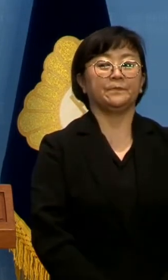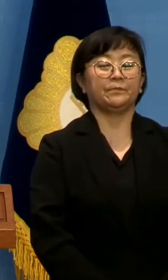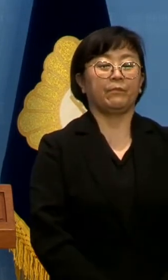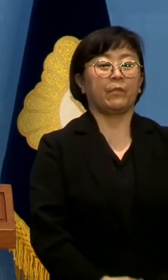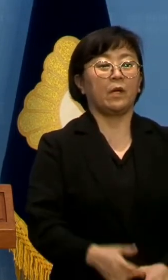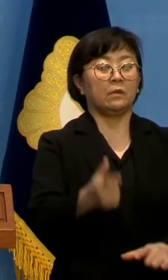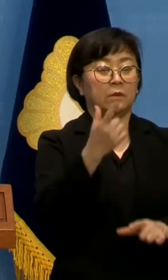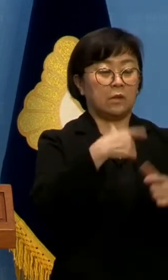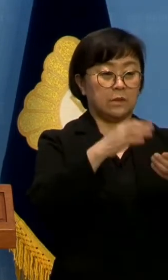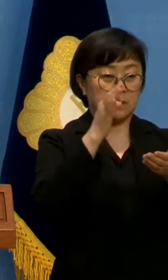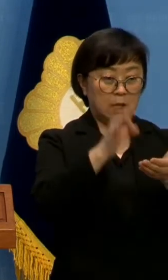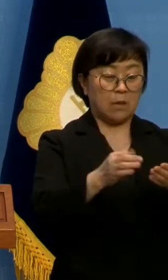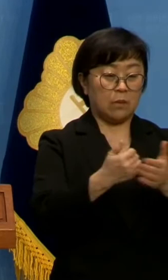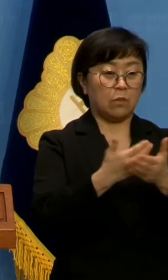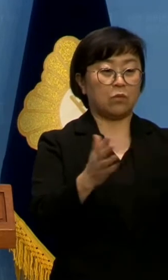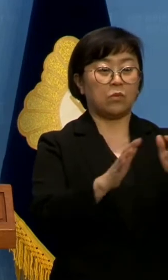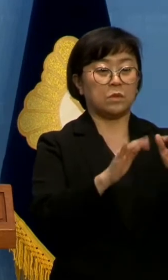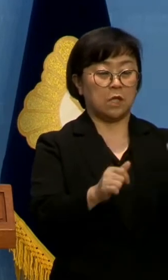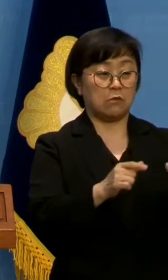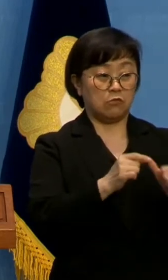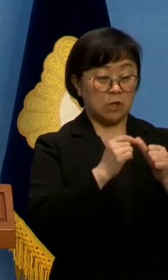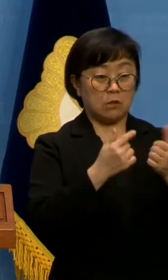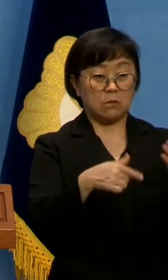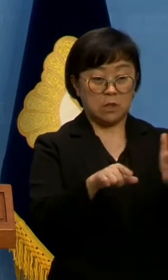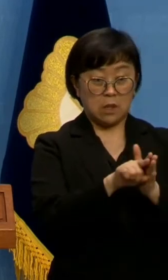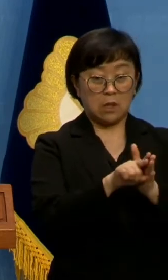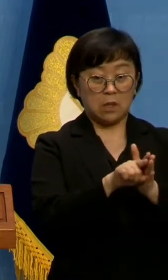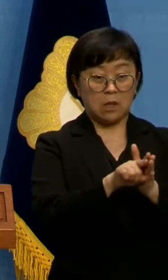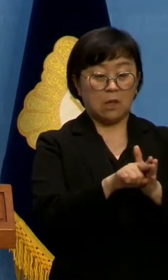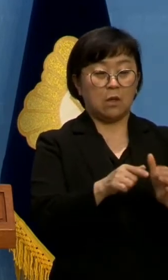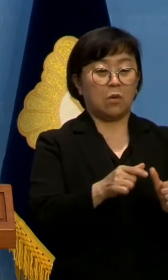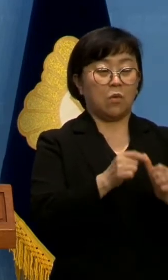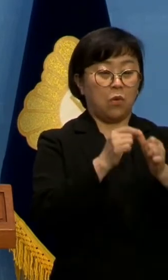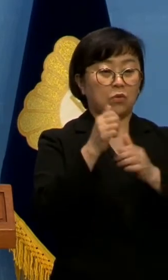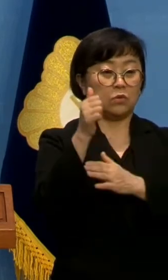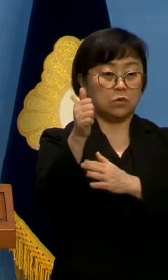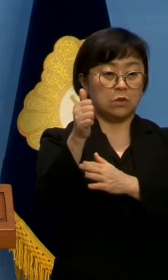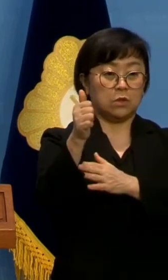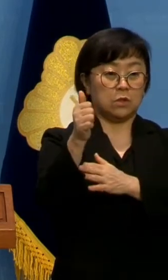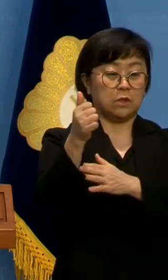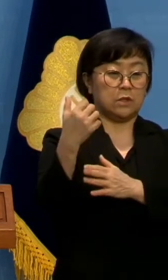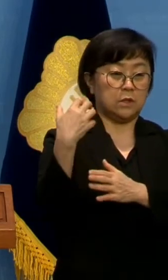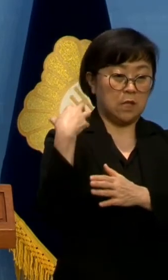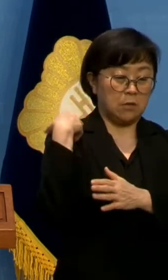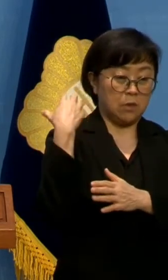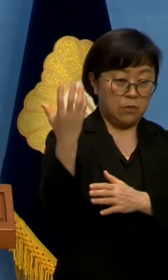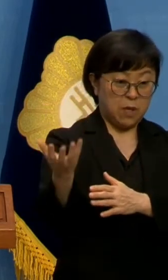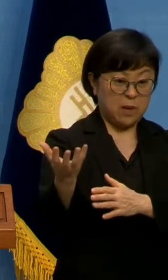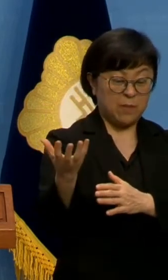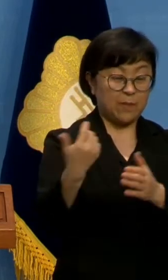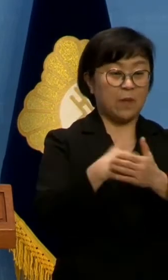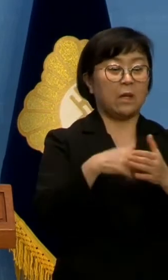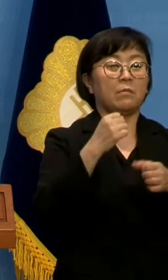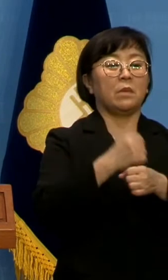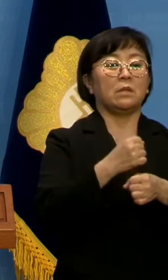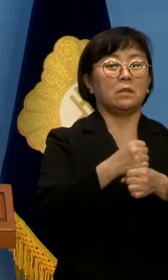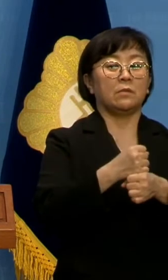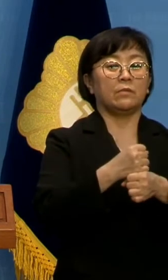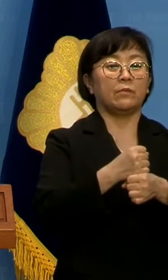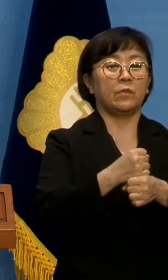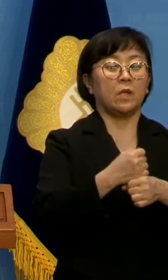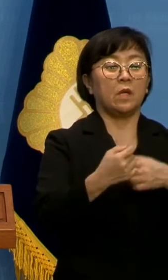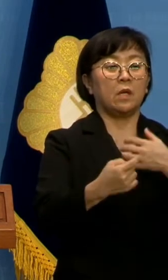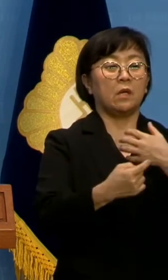더 싼값의 노동자를 구하기 위해 고용조로서의 직무를 원망하고자 만들어진